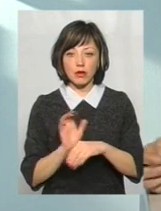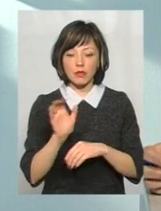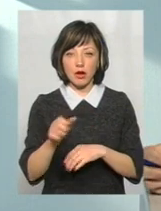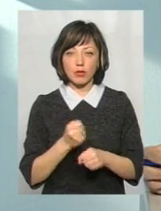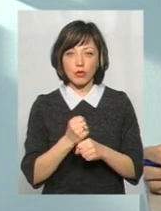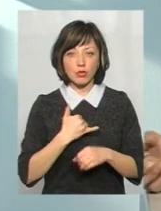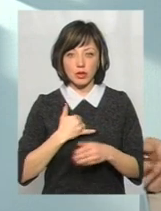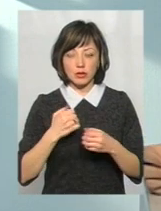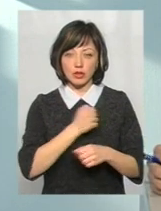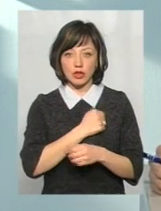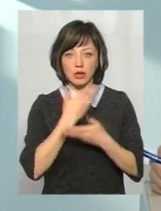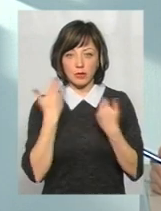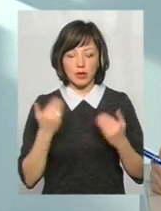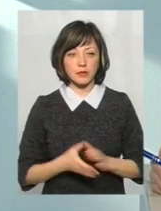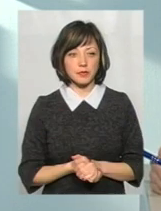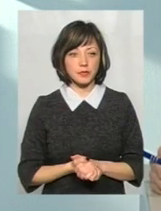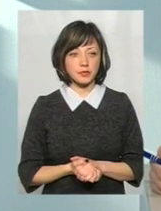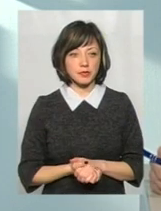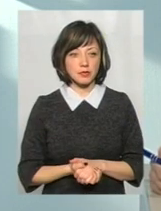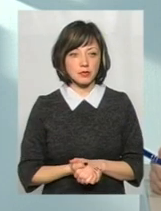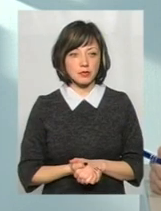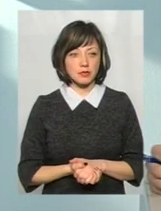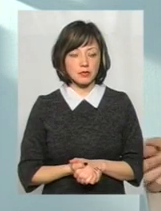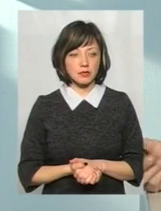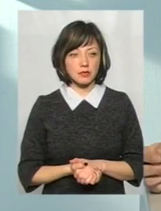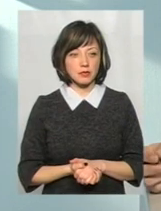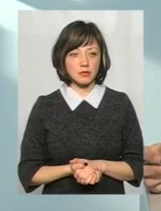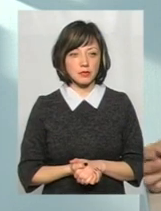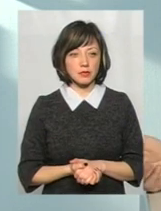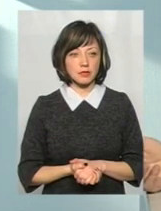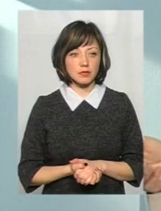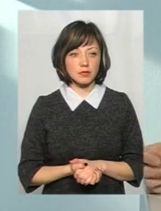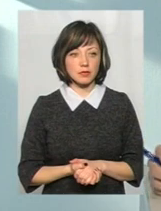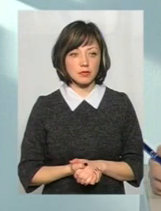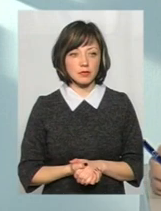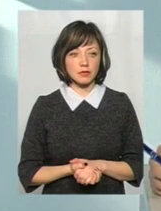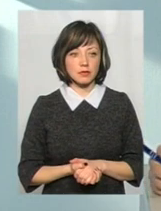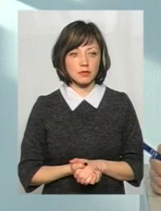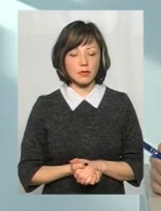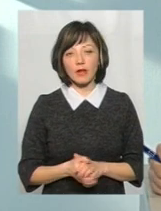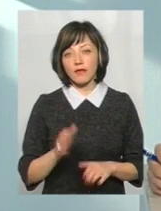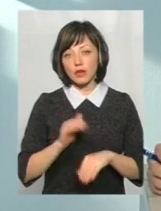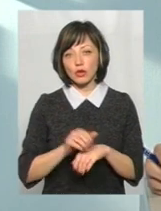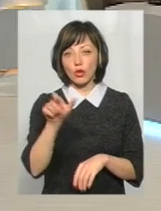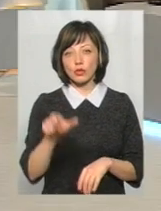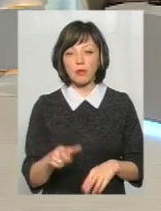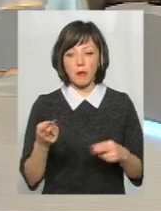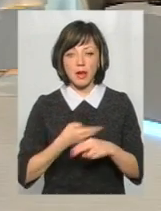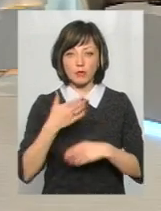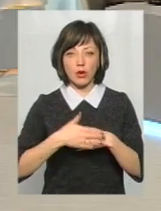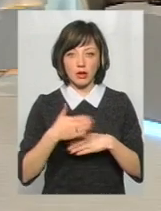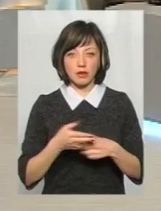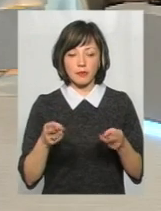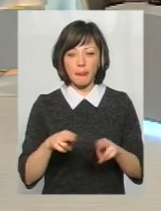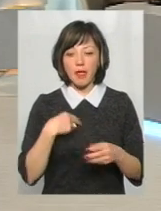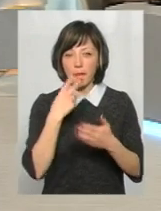роботу, в нас, на жаль, немає. Все, ну, так тупік в цій ситуації, і особа фактично непокарана залишається. От бачу